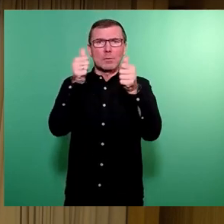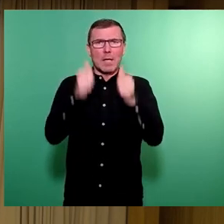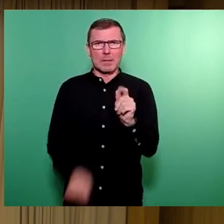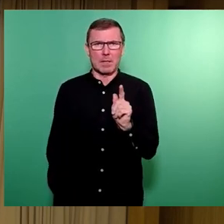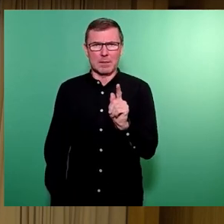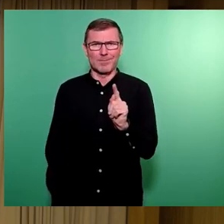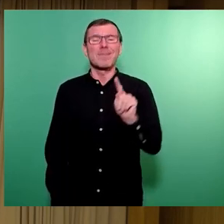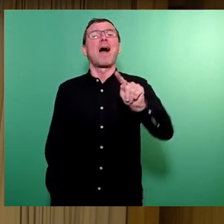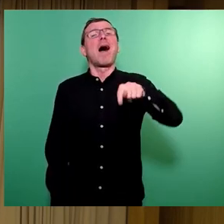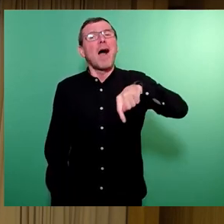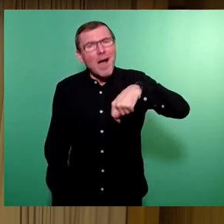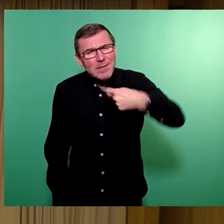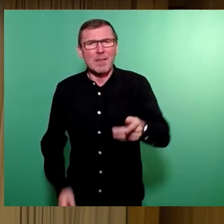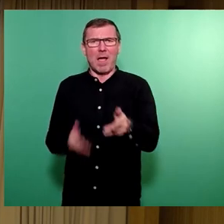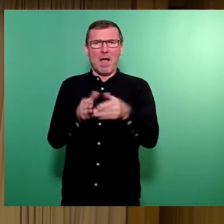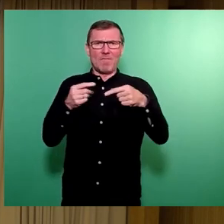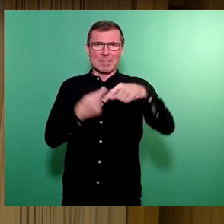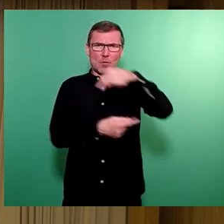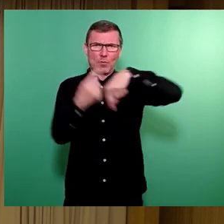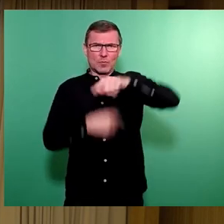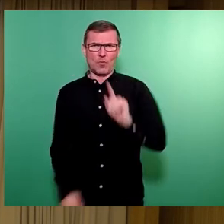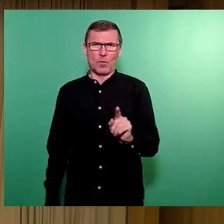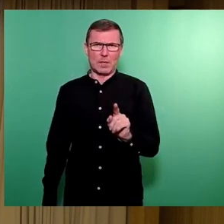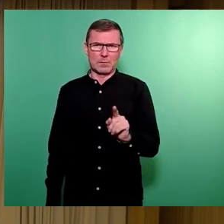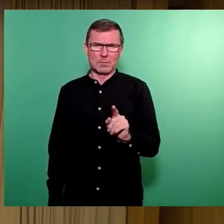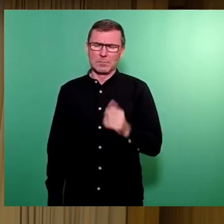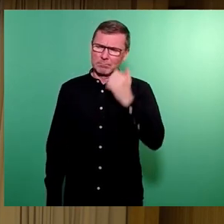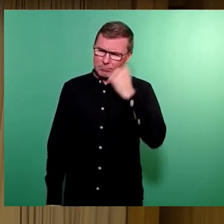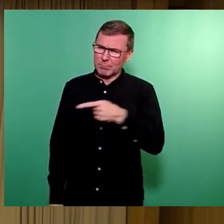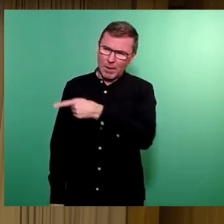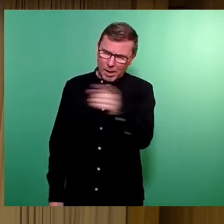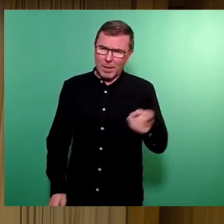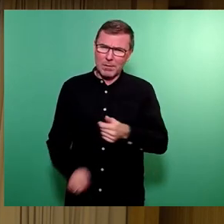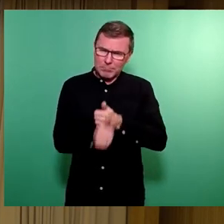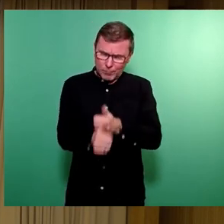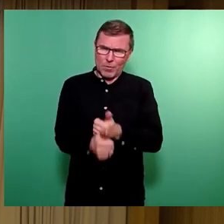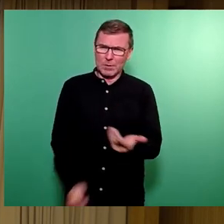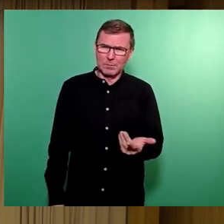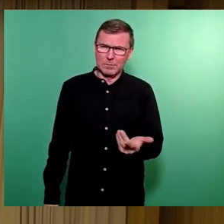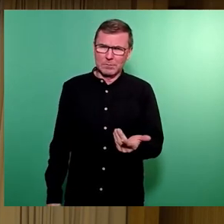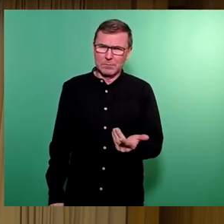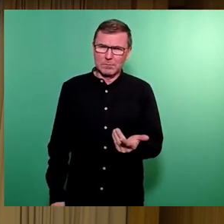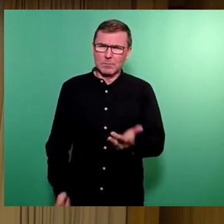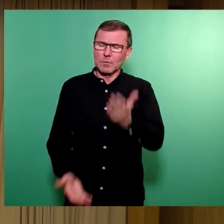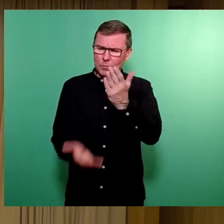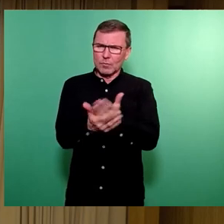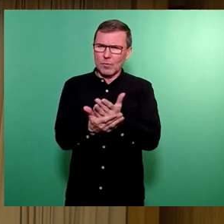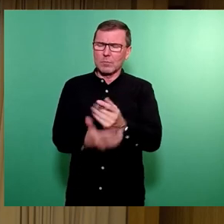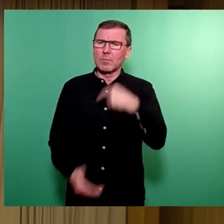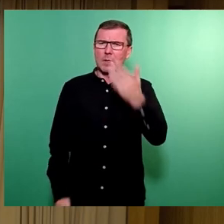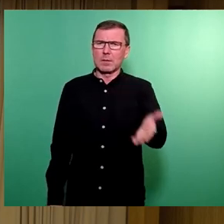danach steigen wir in die Fraktionsrunde ein. Und da sollten sich auch alle bitte schön daran halten. So, jetzt als Nächsten